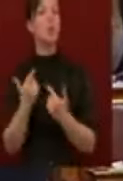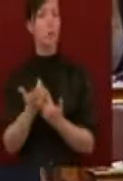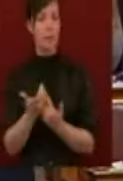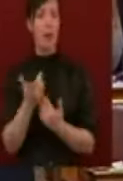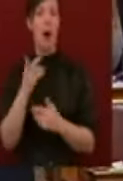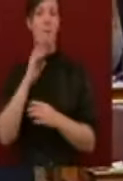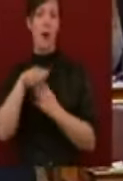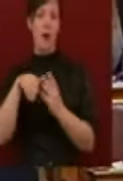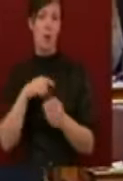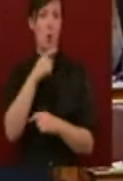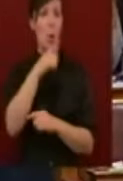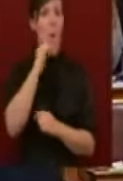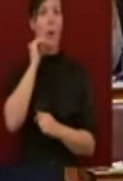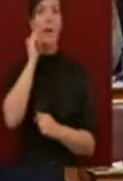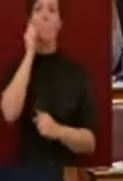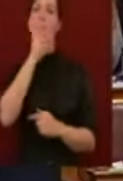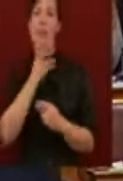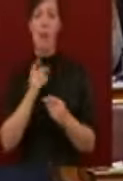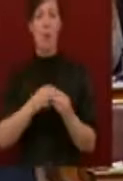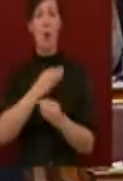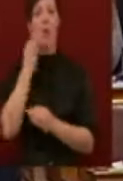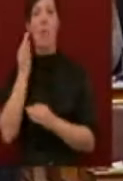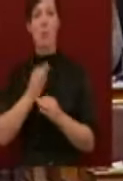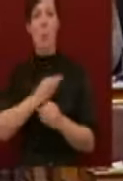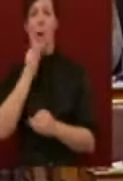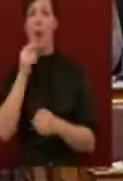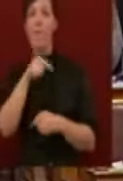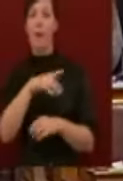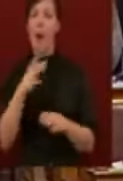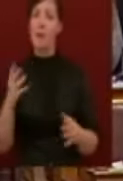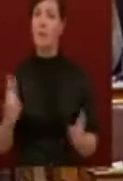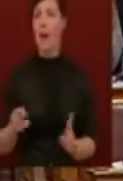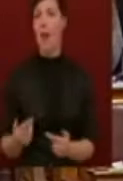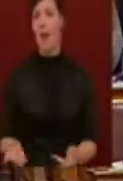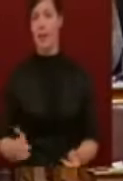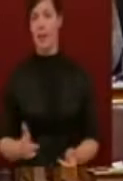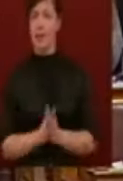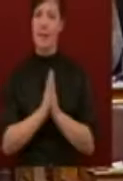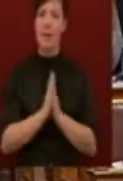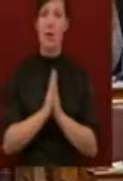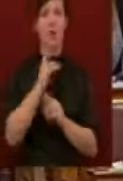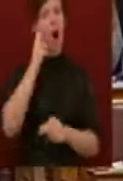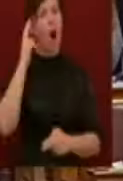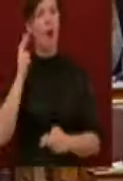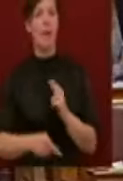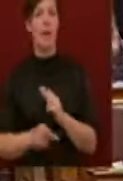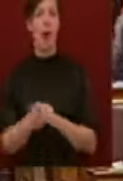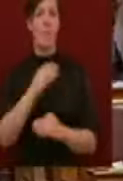ezt lehetetlenítik el. Utoljára kérjük önöket, kérjük, hagyják abba, amíg nem késő. Köszönöm.